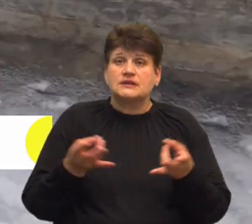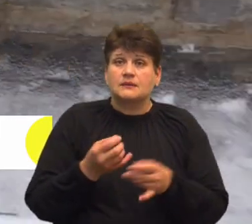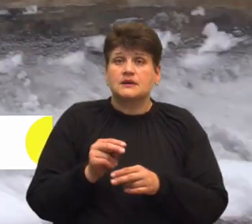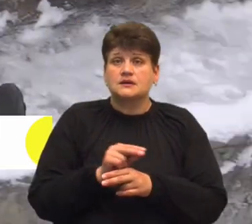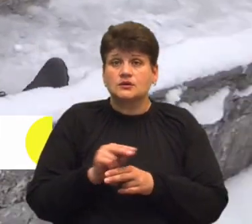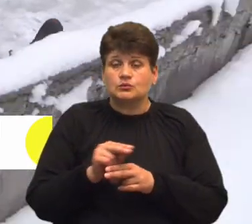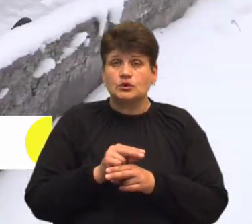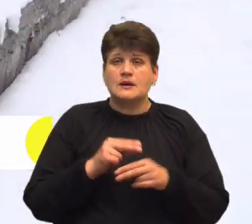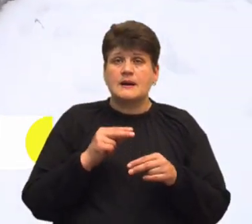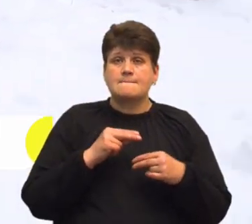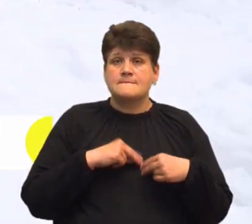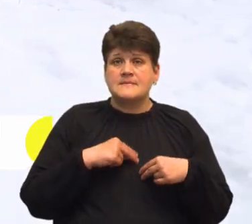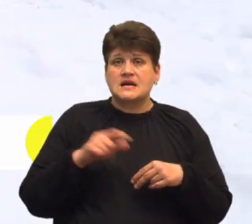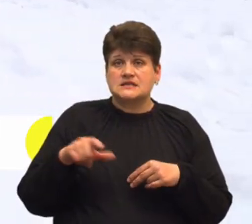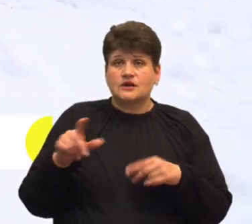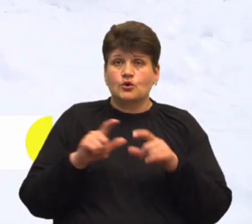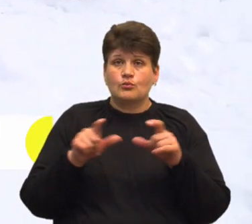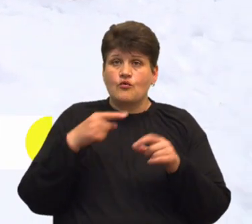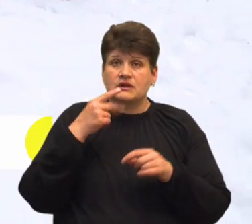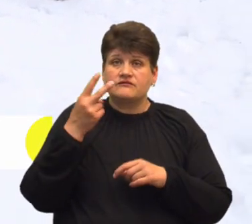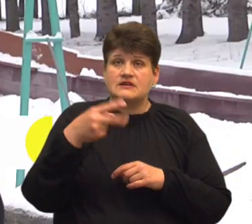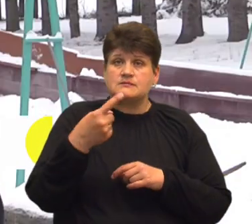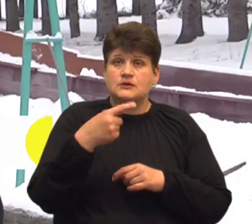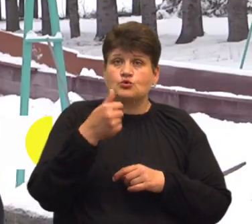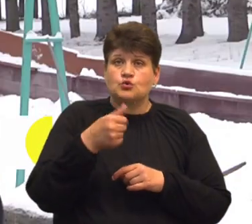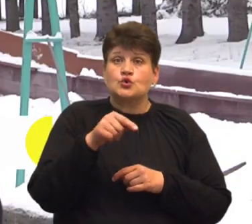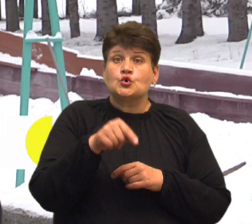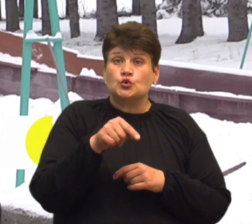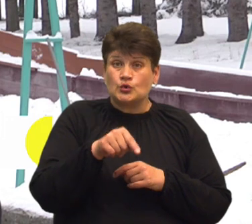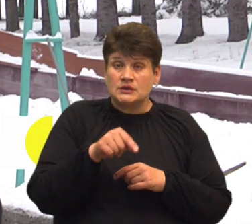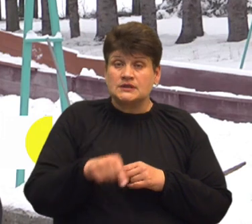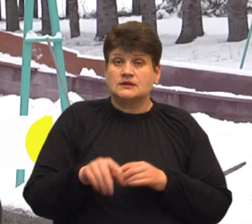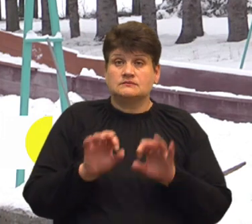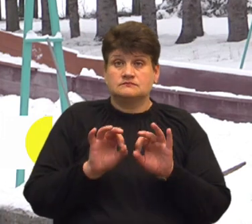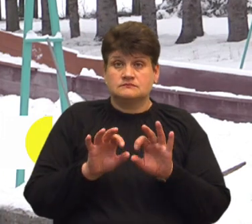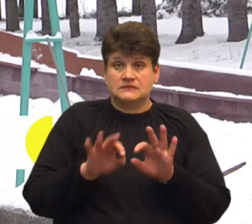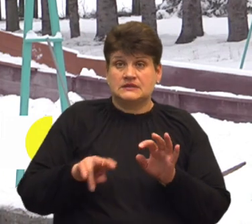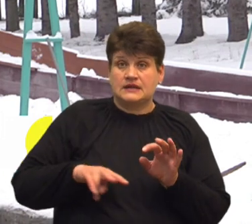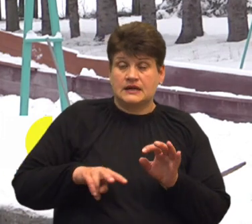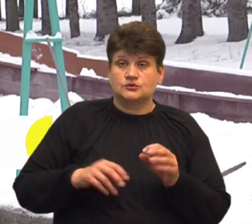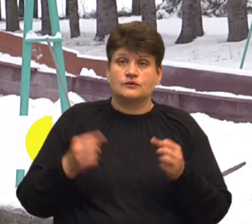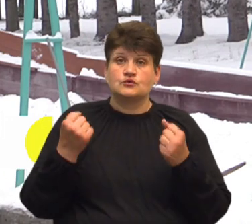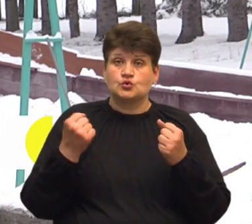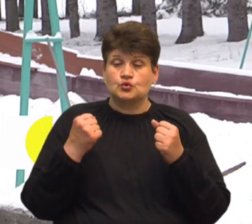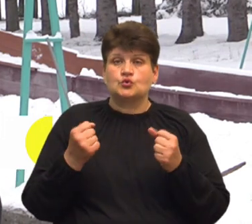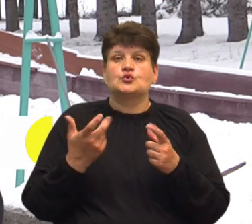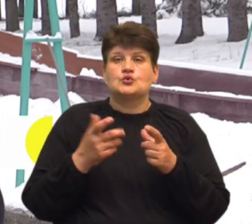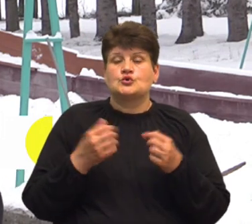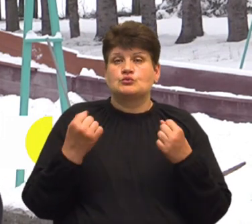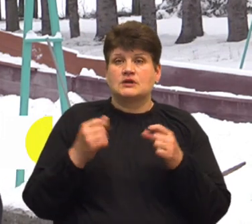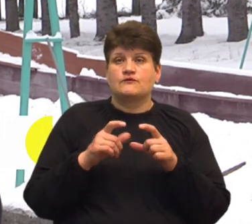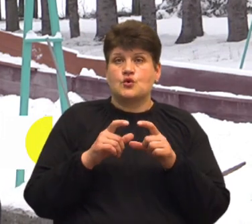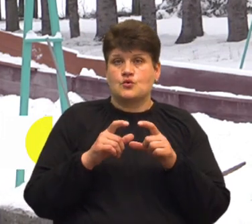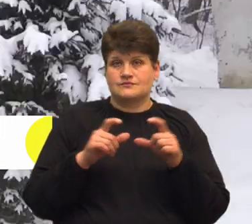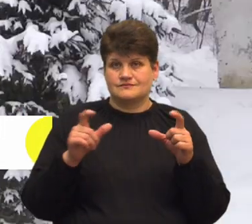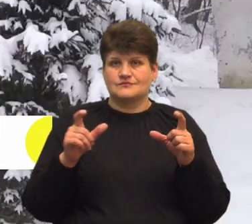працівники комплексу говорили ще в 2021 році. Тоді в коментарі «Суспільному» директор фізкультурного товариства «Колос» Анатолій Малищик сказав,